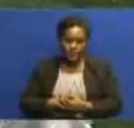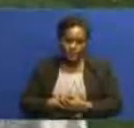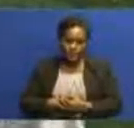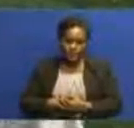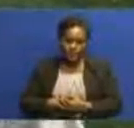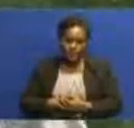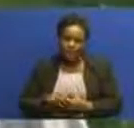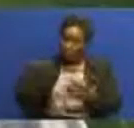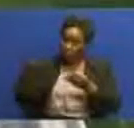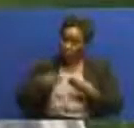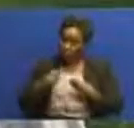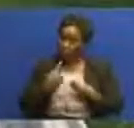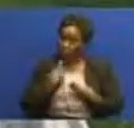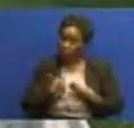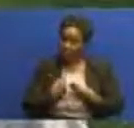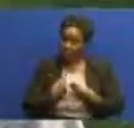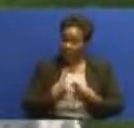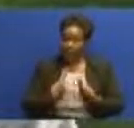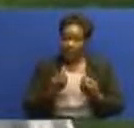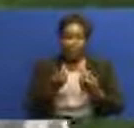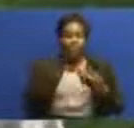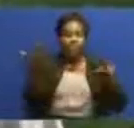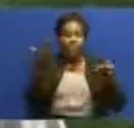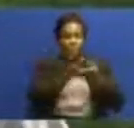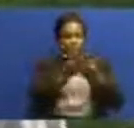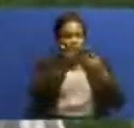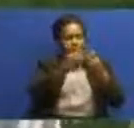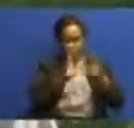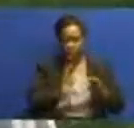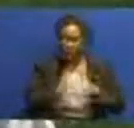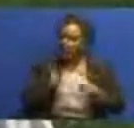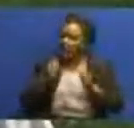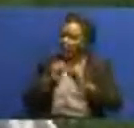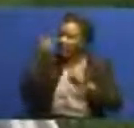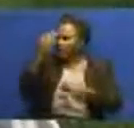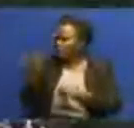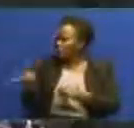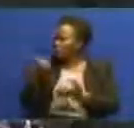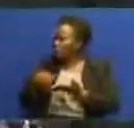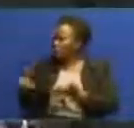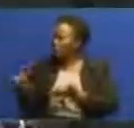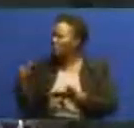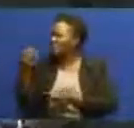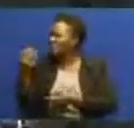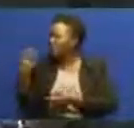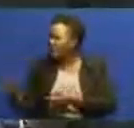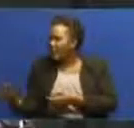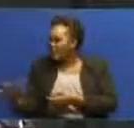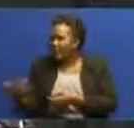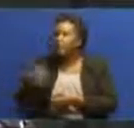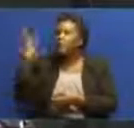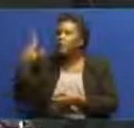akounti kwa jiri kuekewa malipo kwenye akounti kina tunatujui ni shingabi tunalipua na lini tunalipua hata wapangaji kwenye majiba